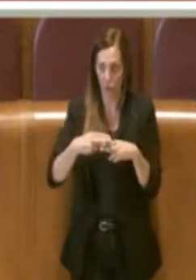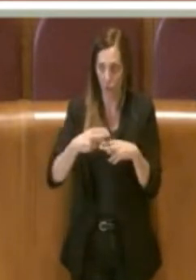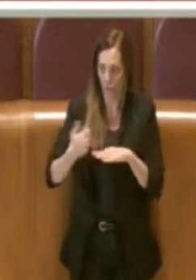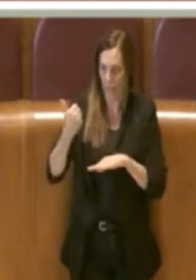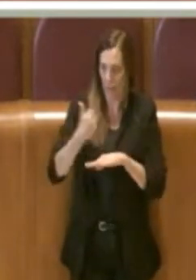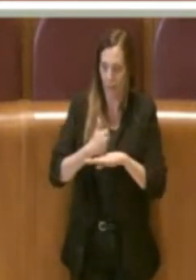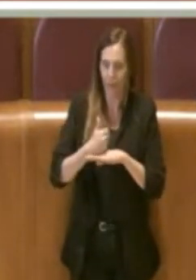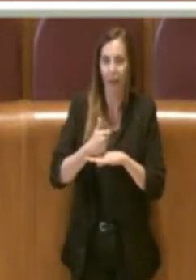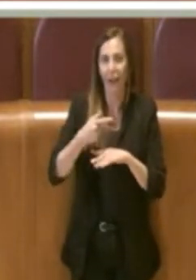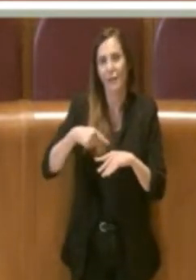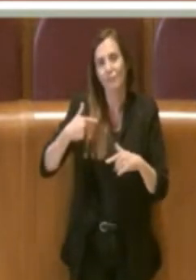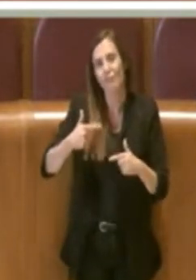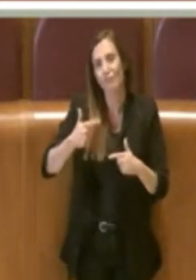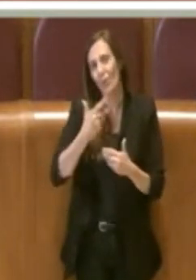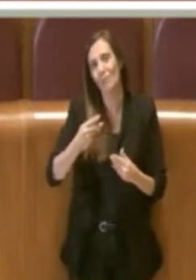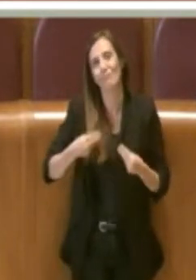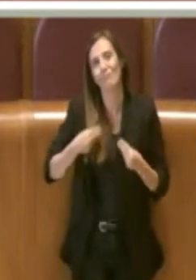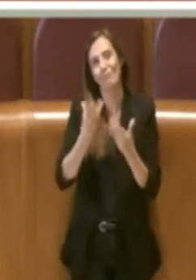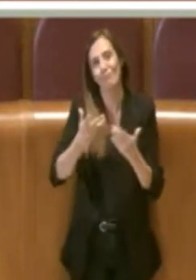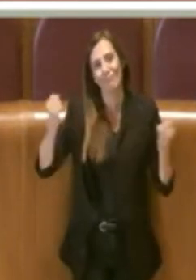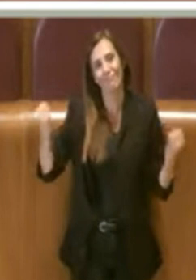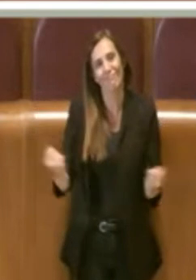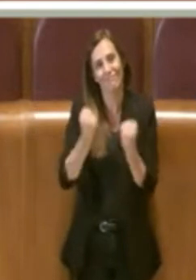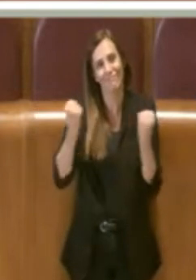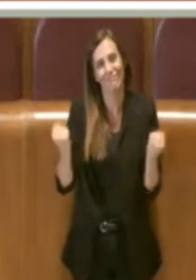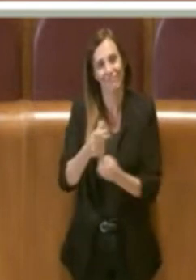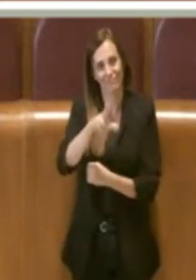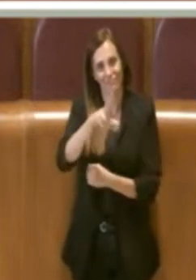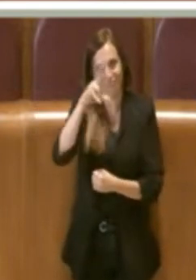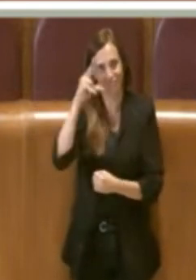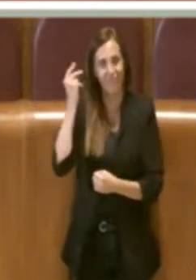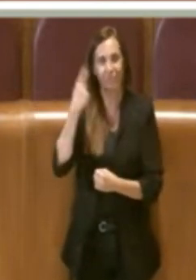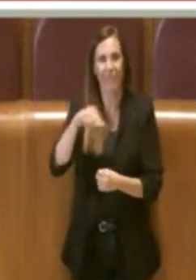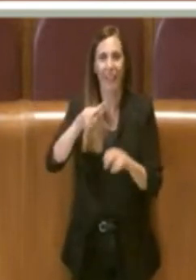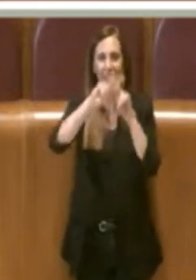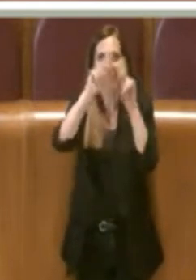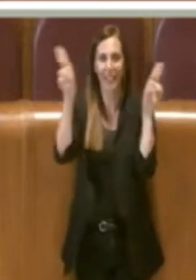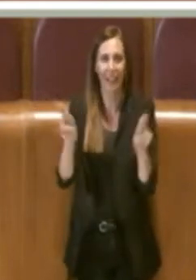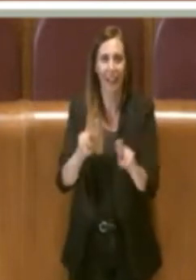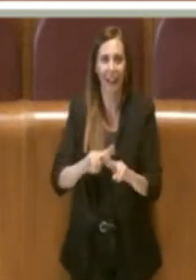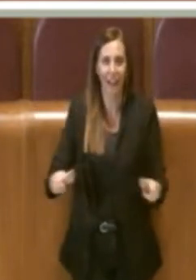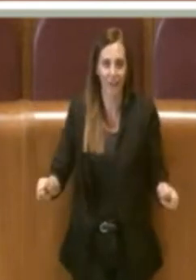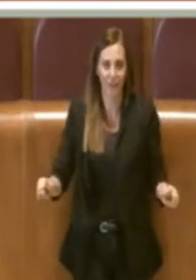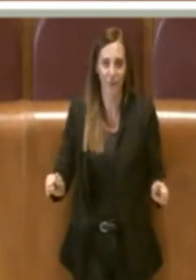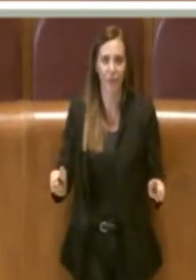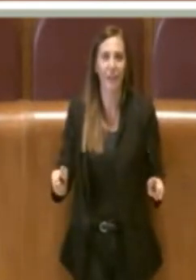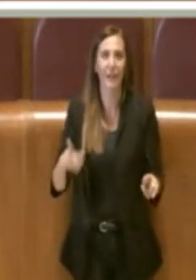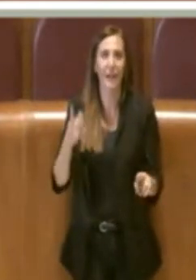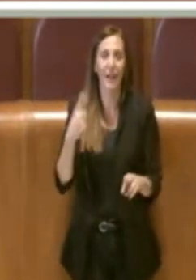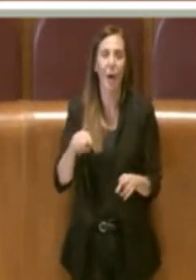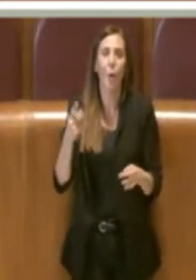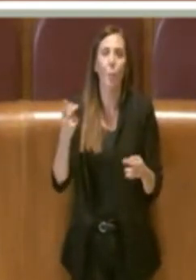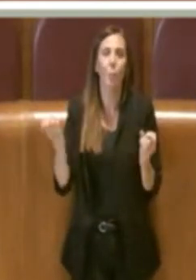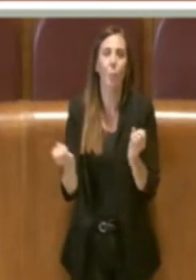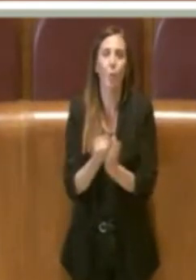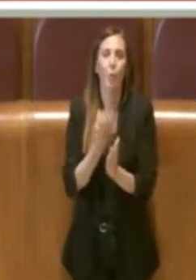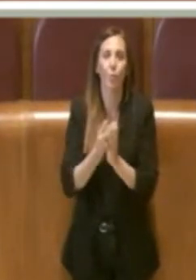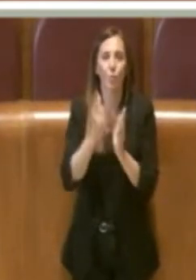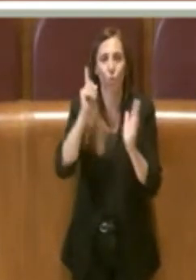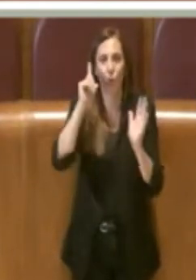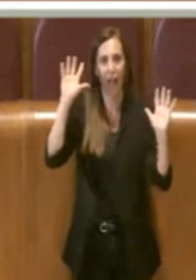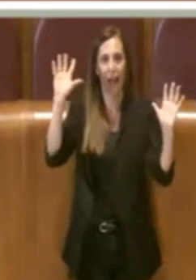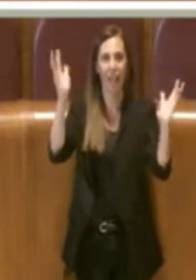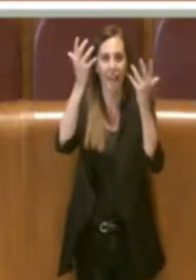promuovere questo percorso di riconoscimento anche a livello internazionale di quella che è la produzione artistica